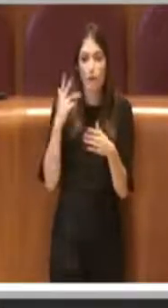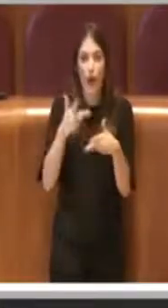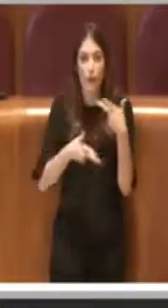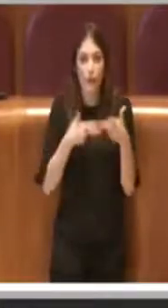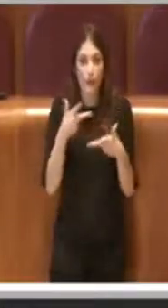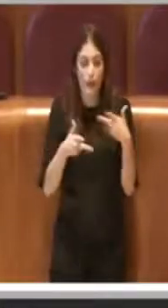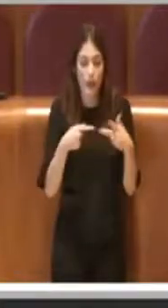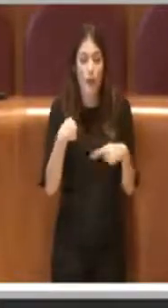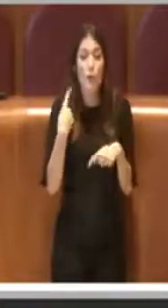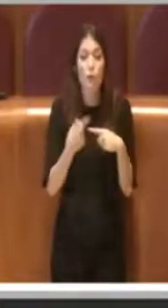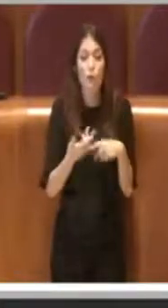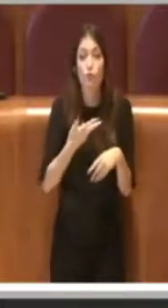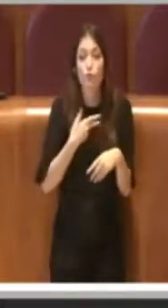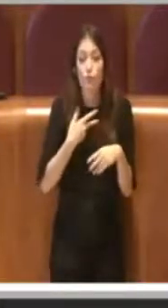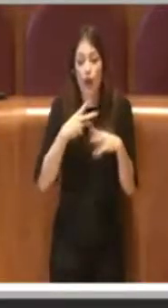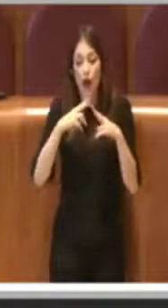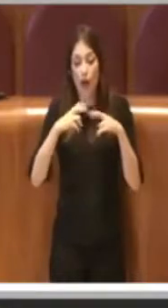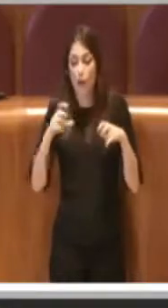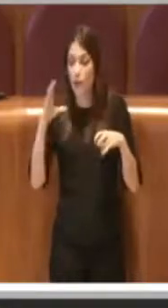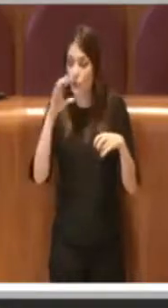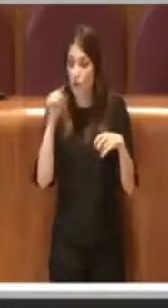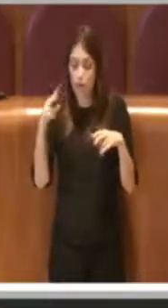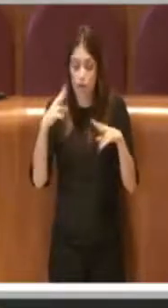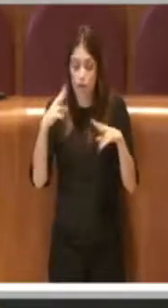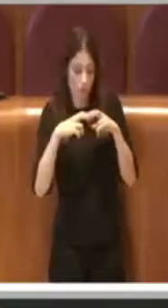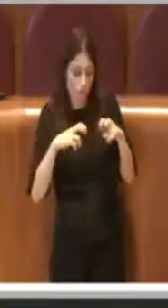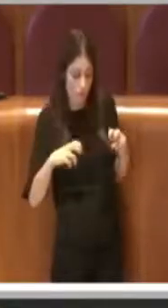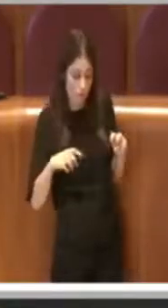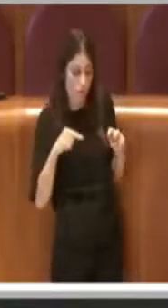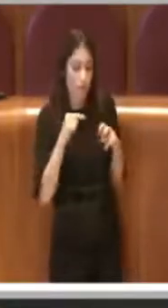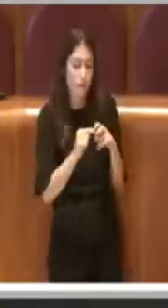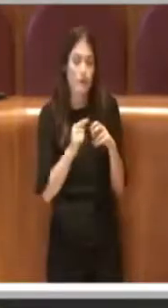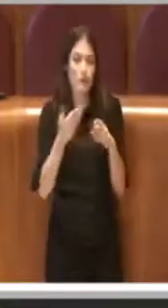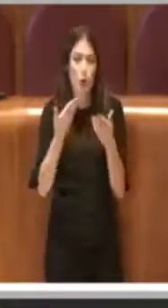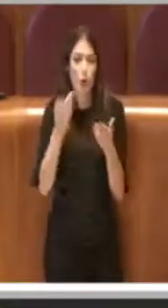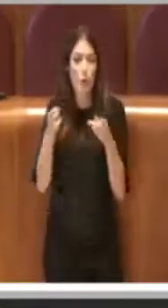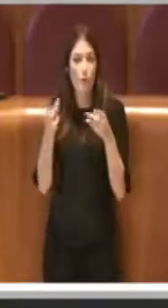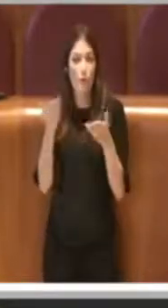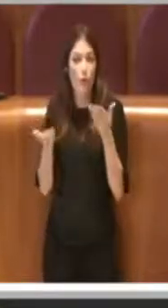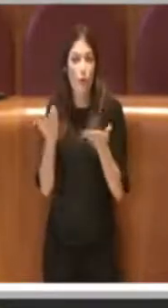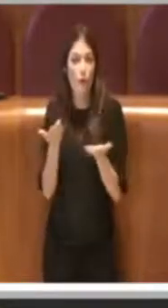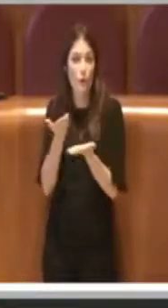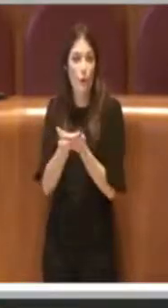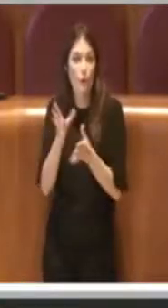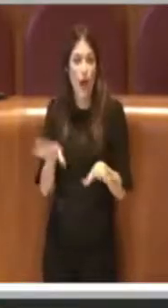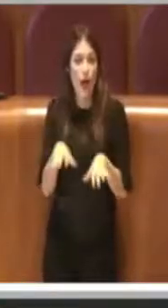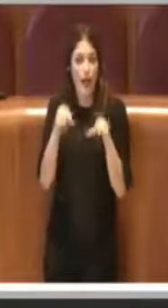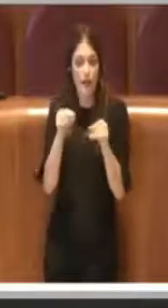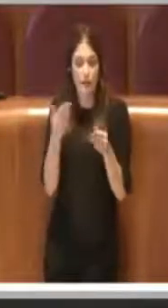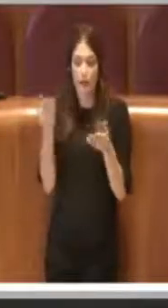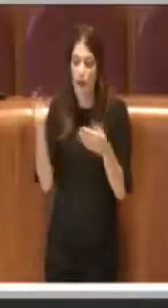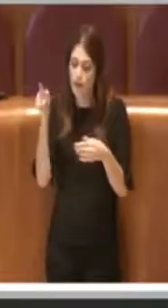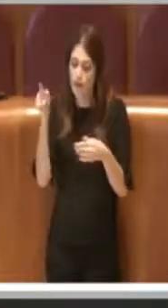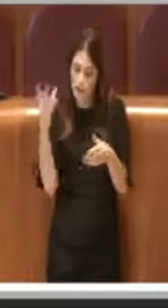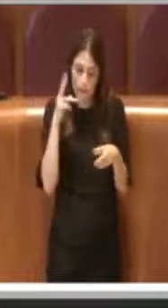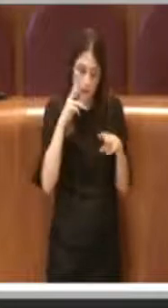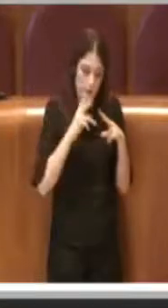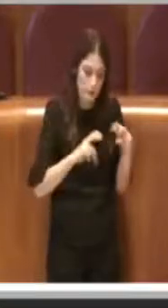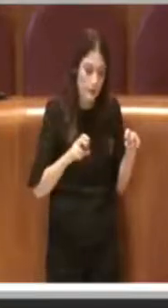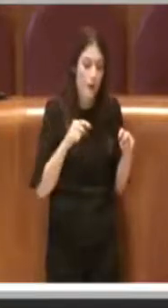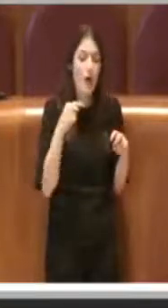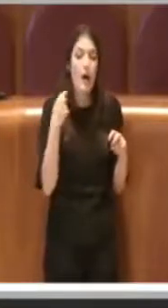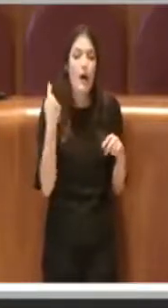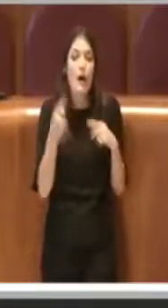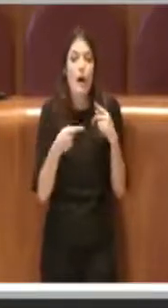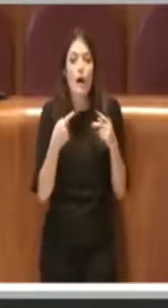analisi da parte dell'osservatorio rispetto alla proposta iniziale, che è scaturita in